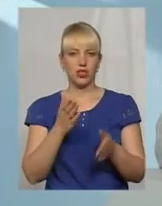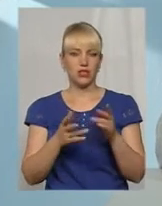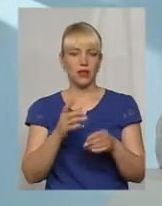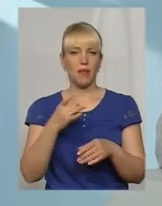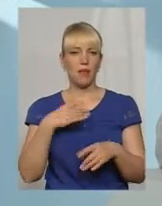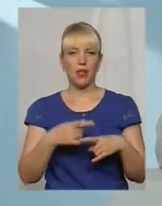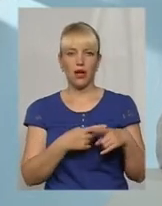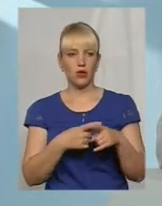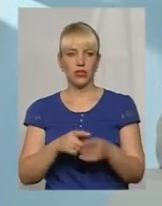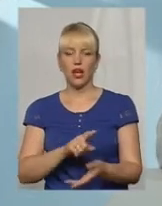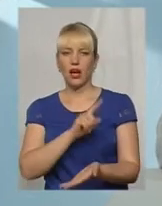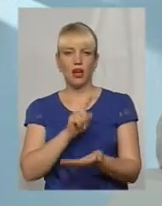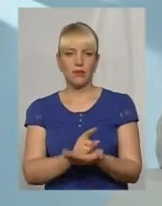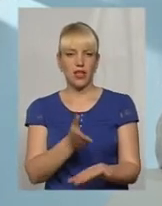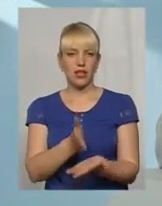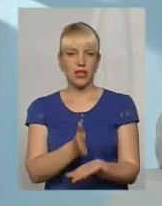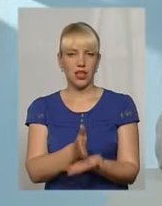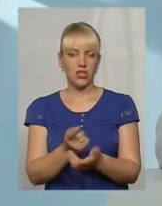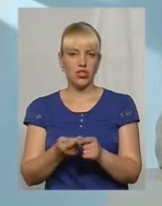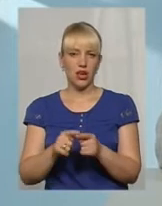обязательно наличие этой зеленої карты.